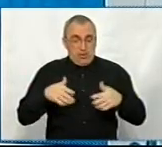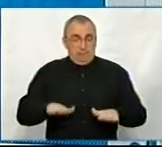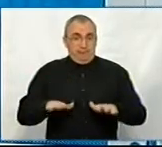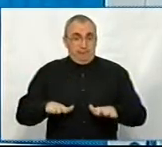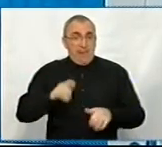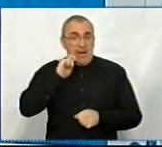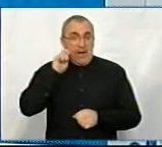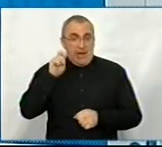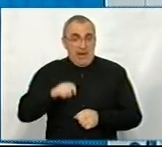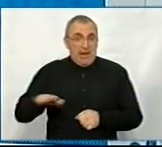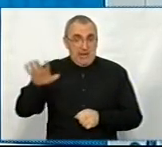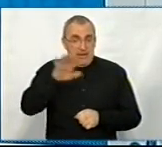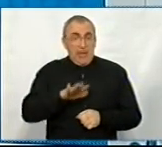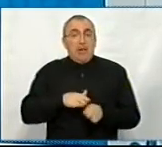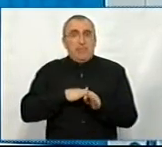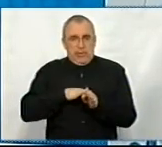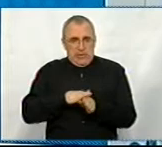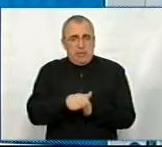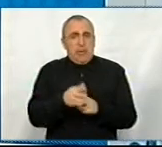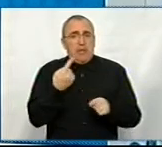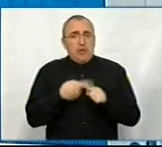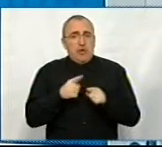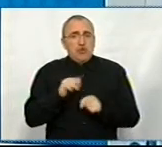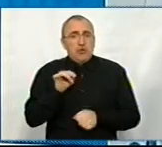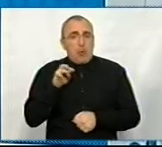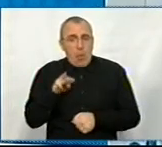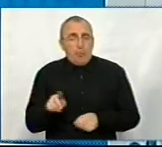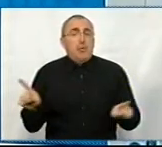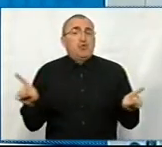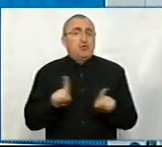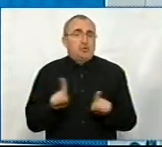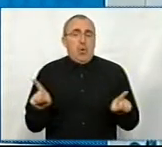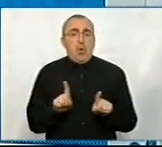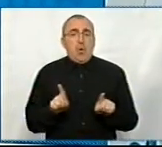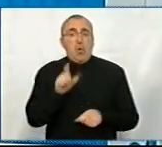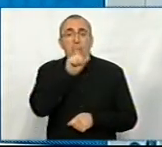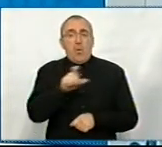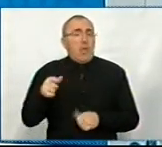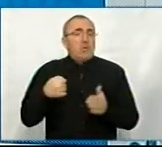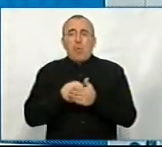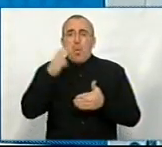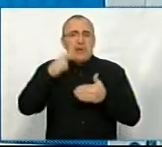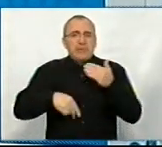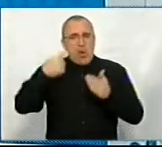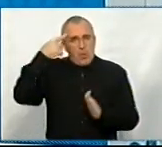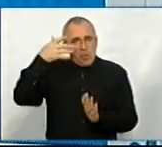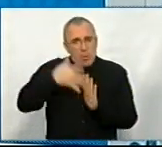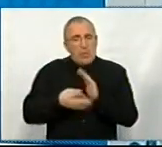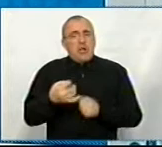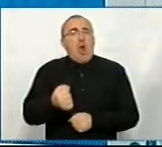дійсно вона йде таким чином, що люди не до кінця розуміють, на жаль,